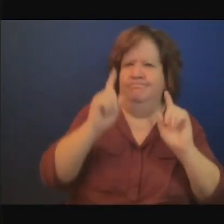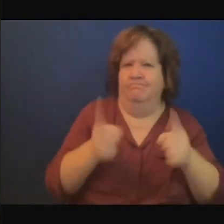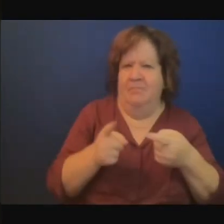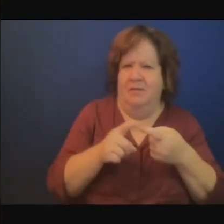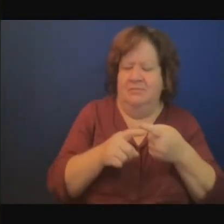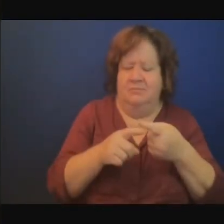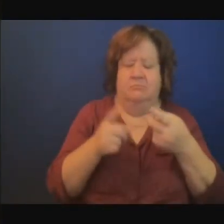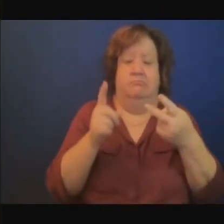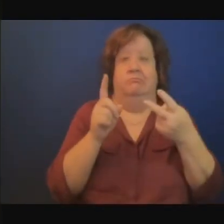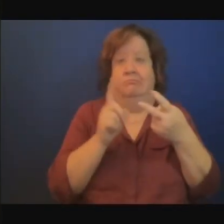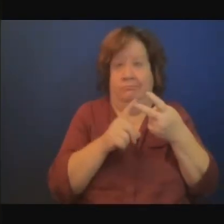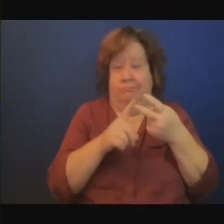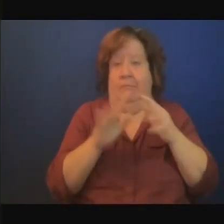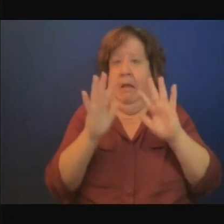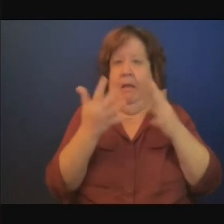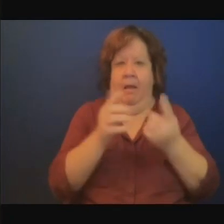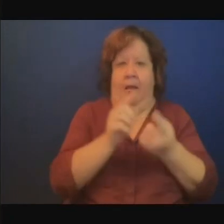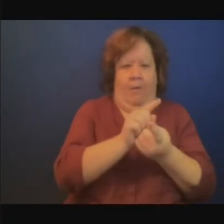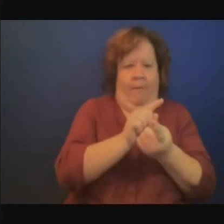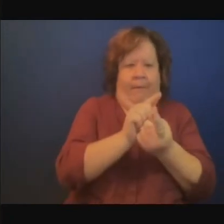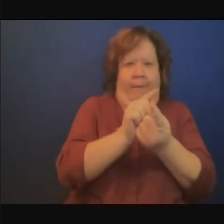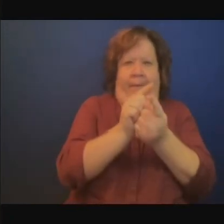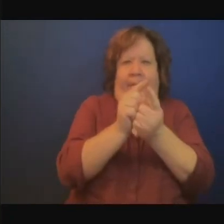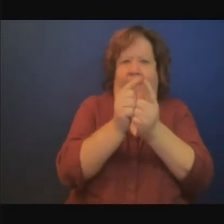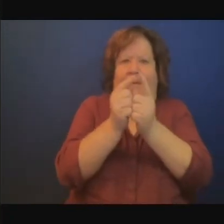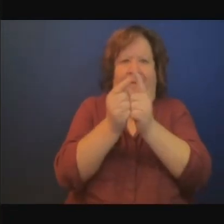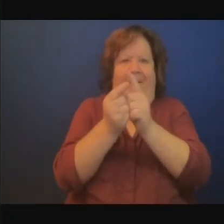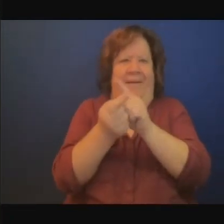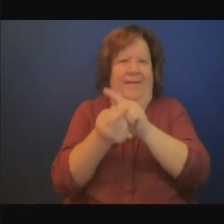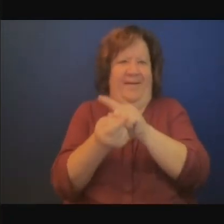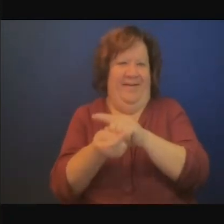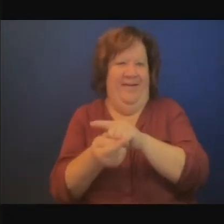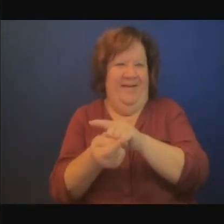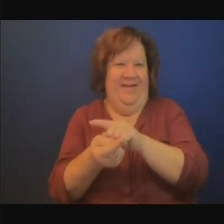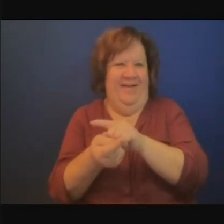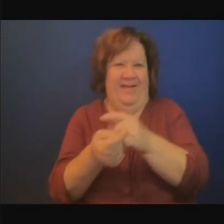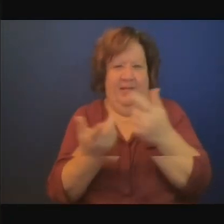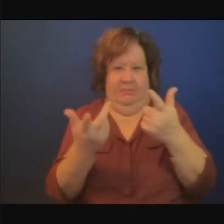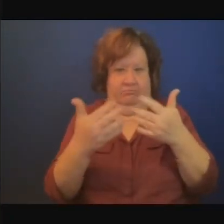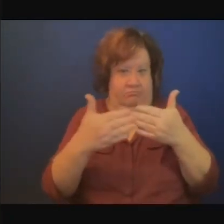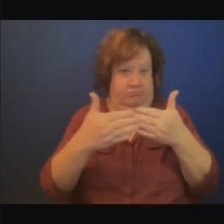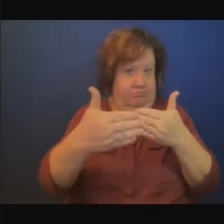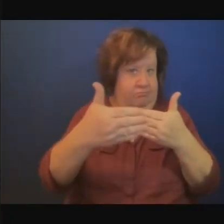parlons lorsque l'accès actuellement est très faible